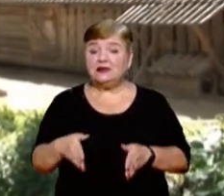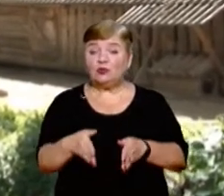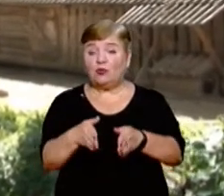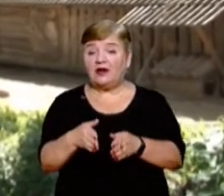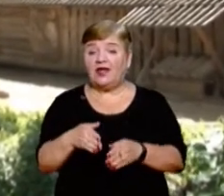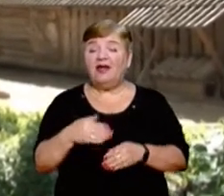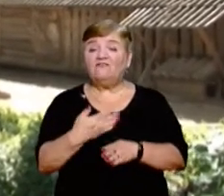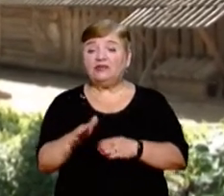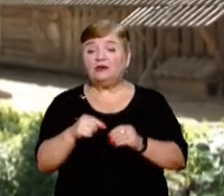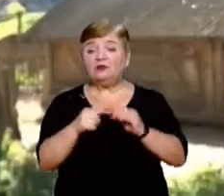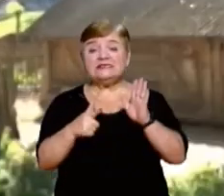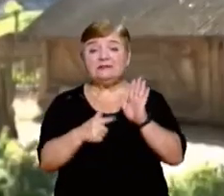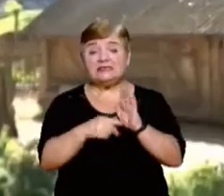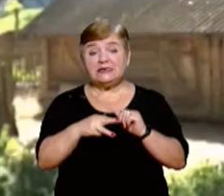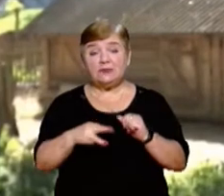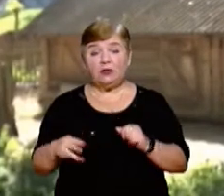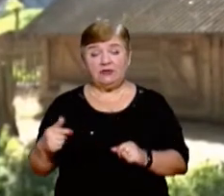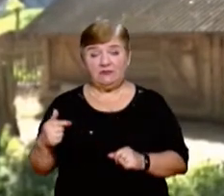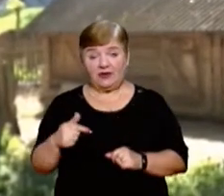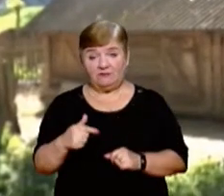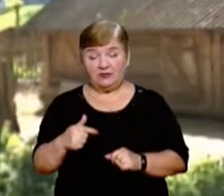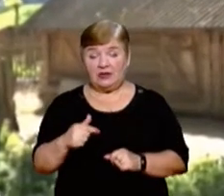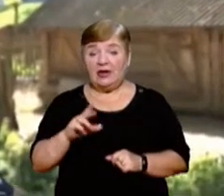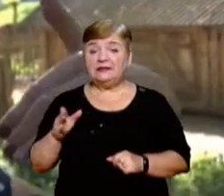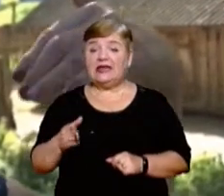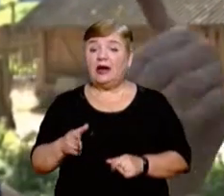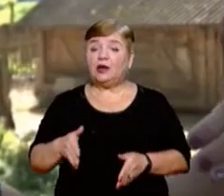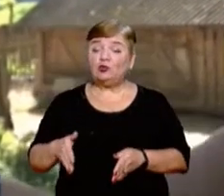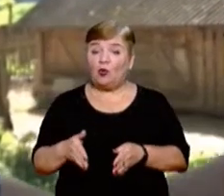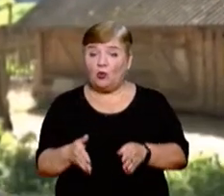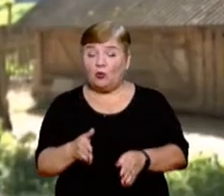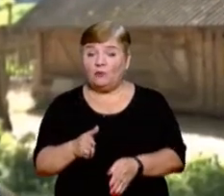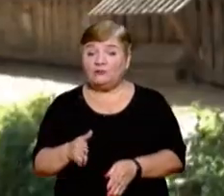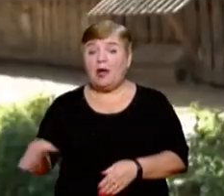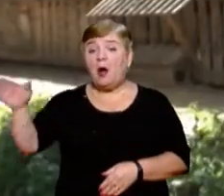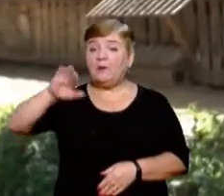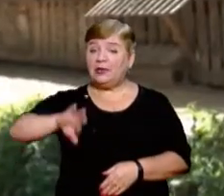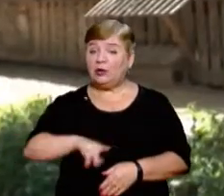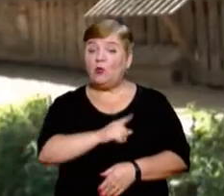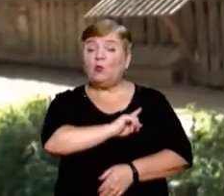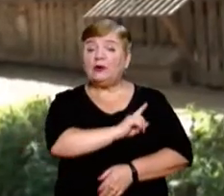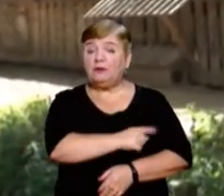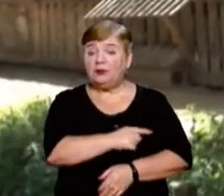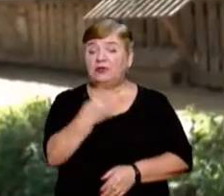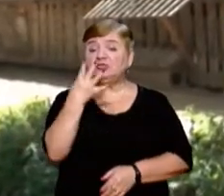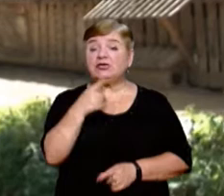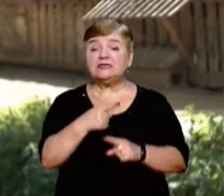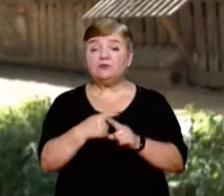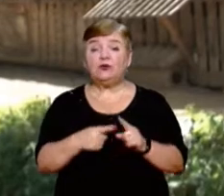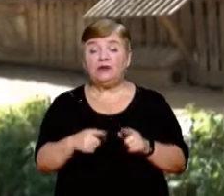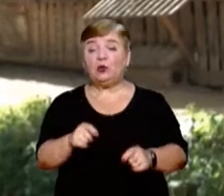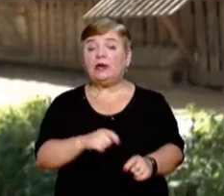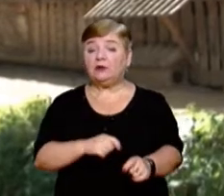17 мільйонів гривень. На дорогу на берегу укріплення цієї дороги, 4,5 кілометри,